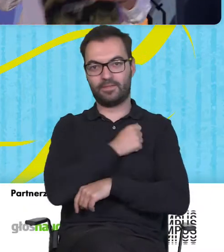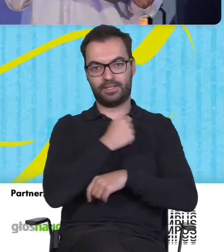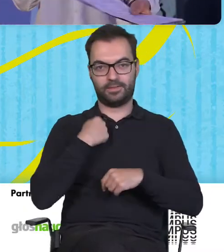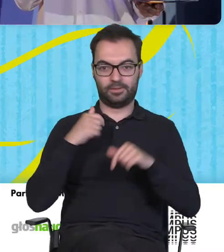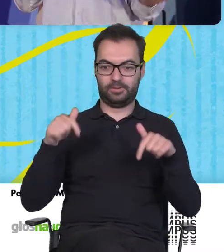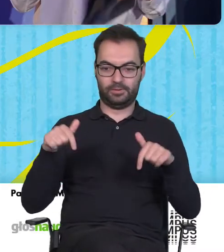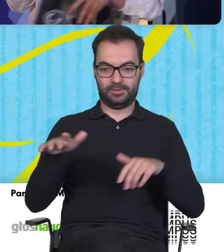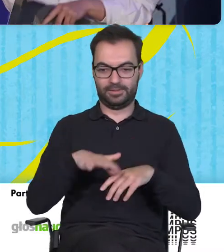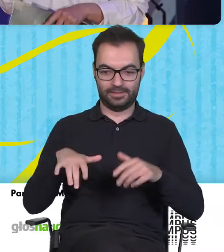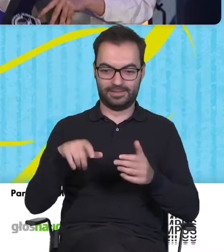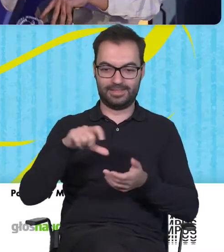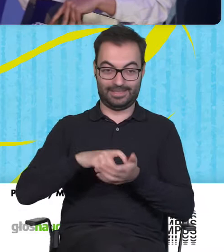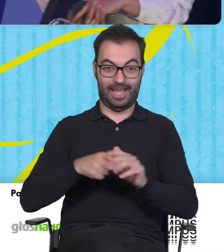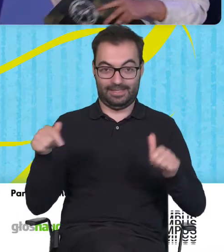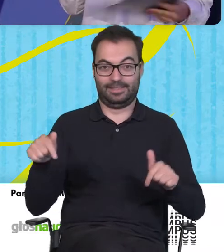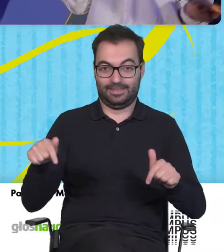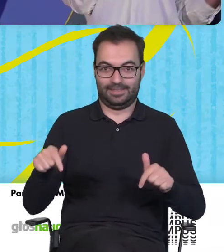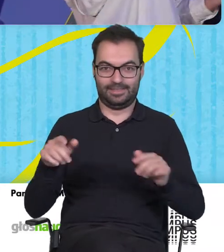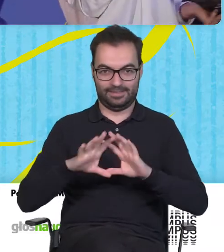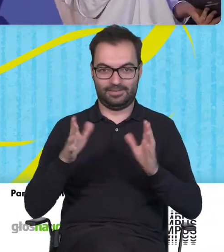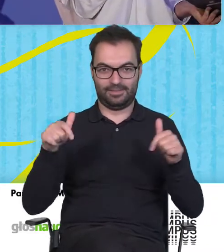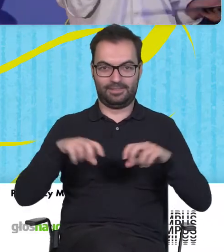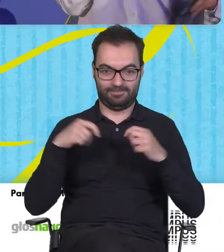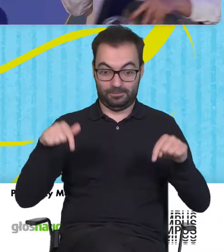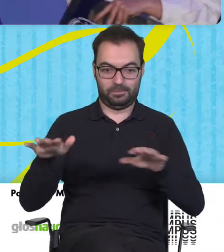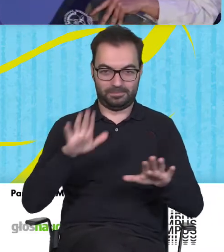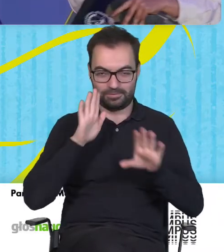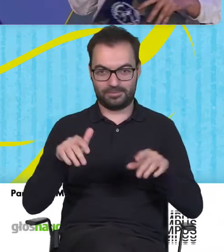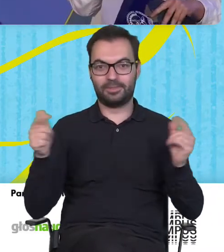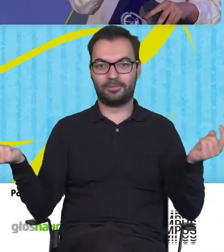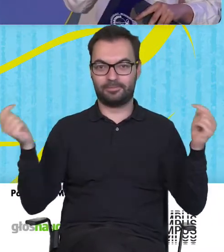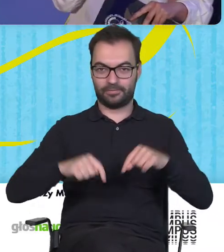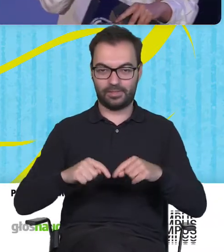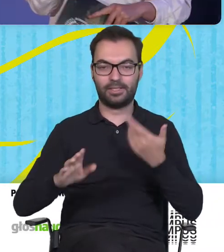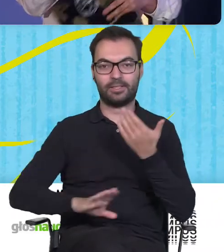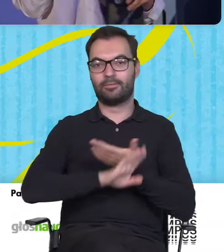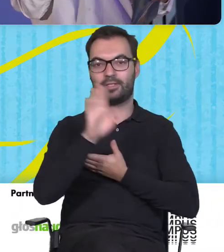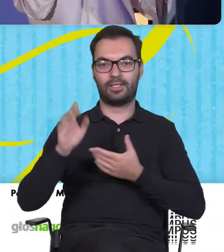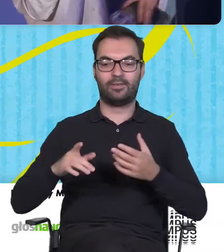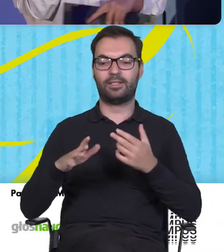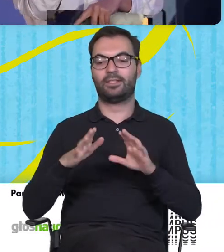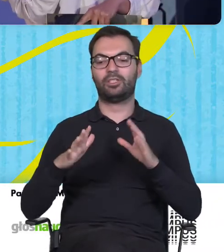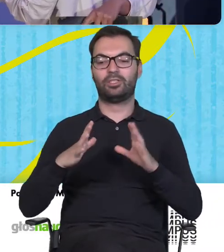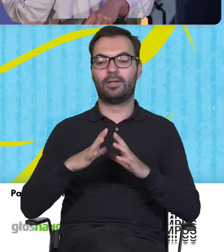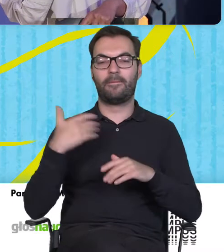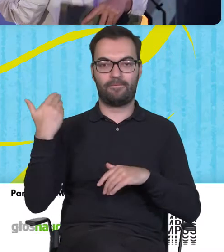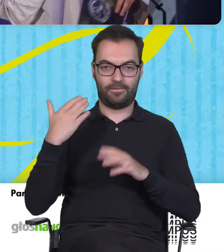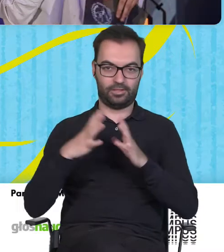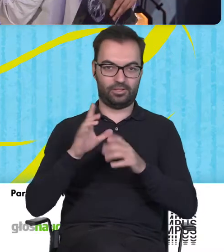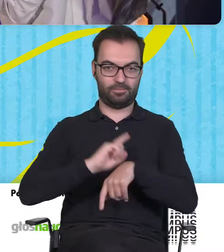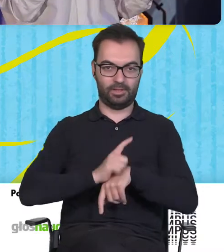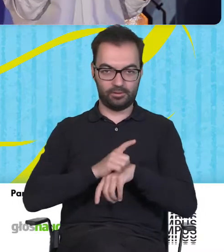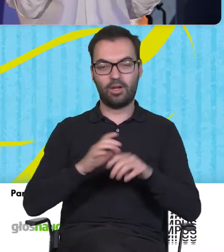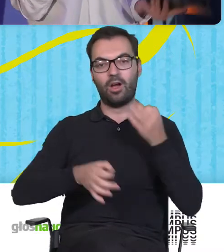właśnie do tej sali, gdzie tutaj wszyscy siedzimy i mieliśmy przedstawić naszą dziesięciominutową prezentację i